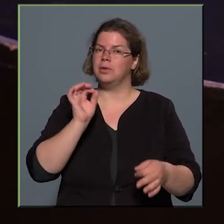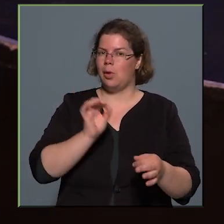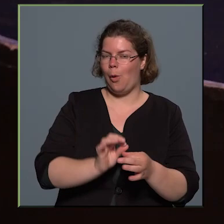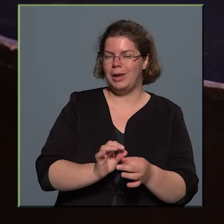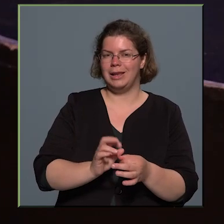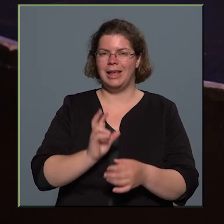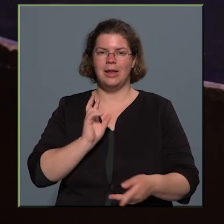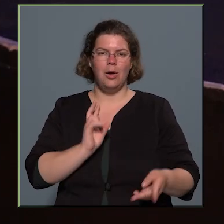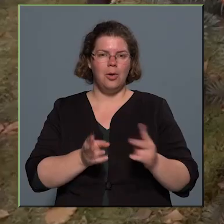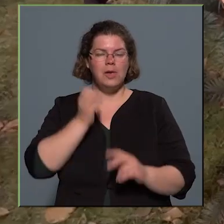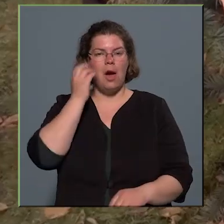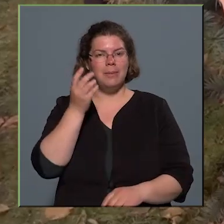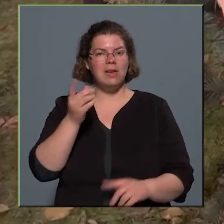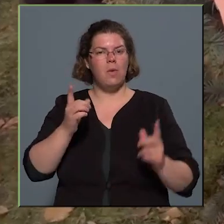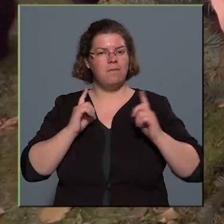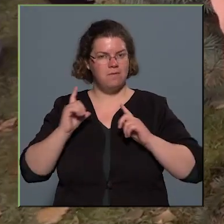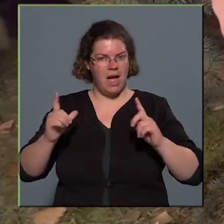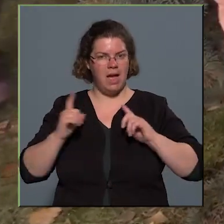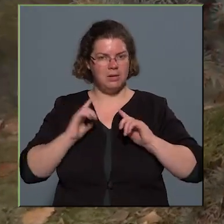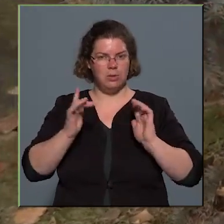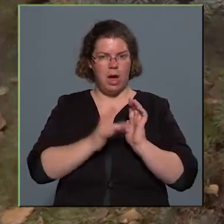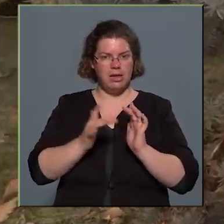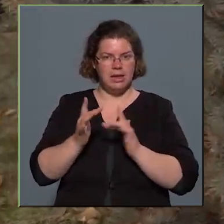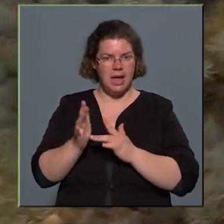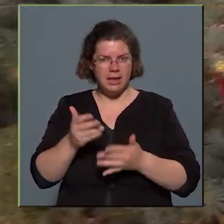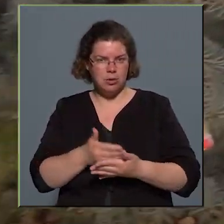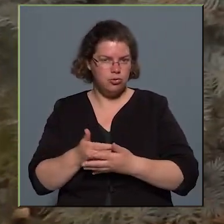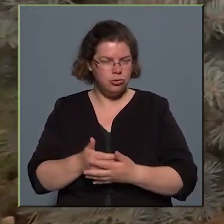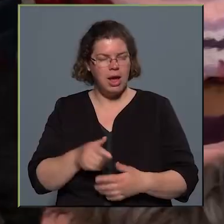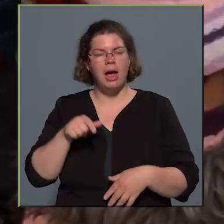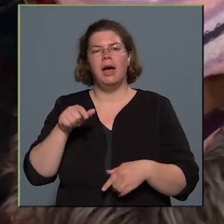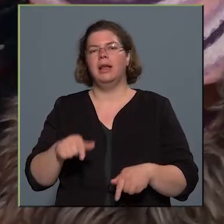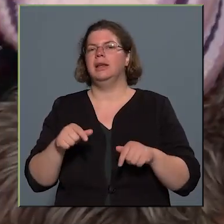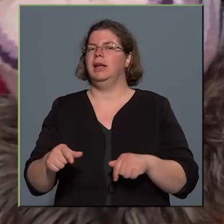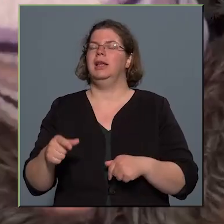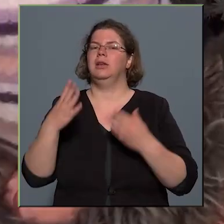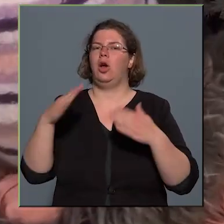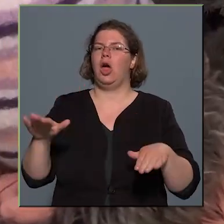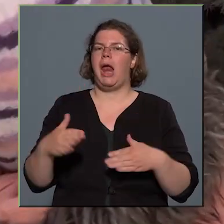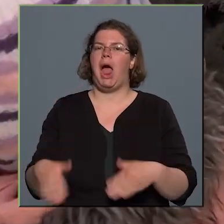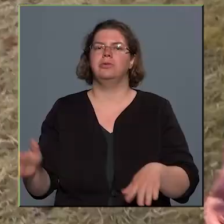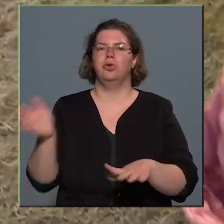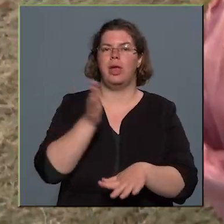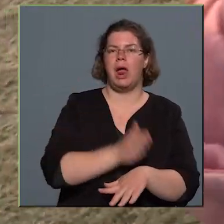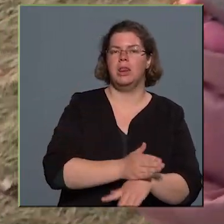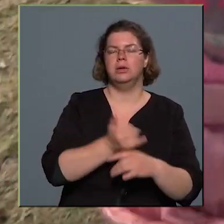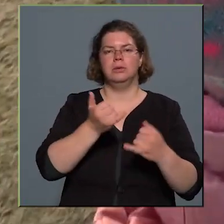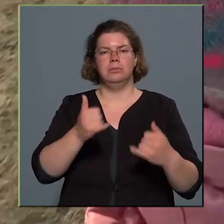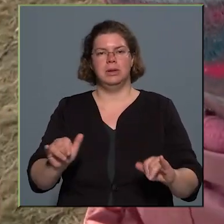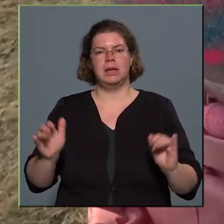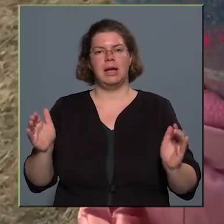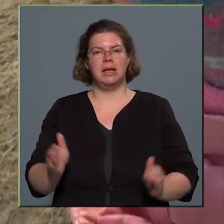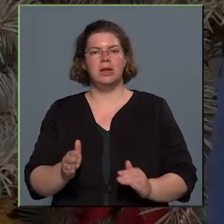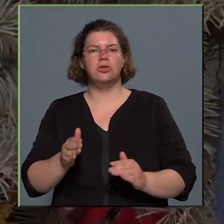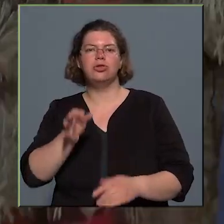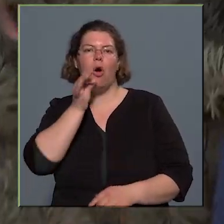amikor vártuk a Jézuskát itt karácsony előtt, akkor minden kis közösség,